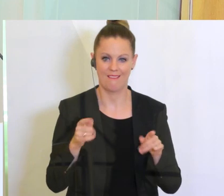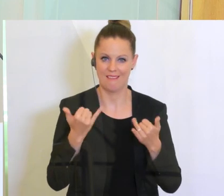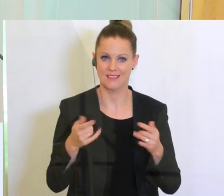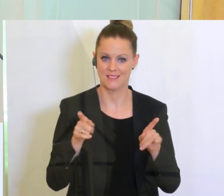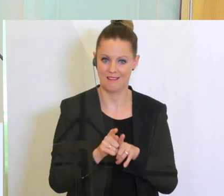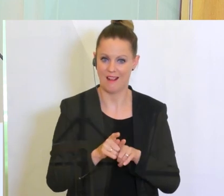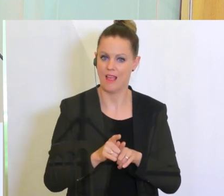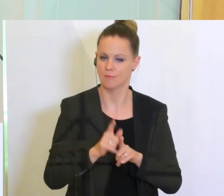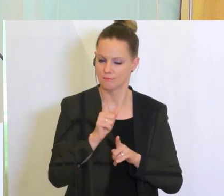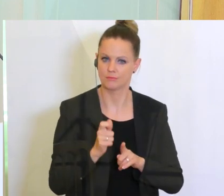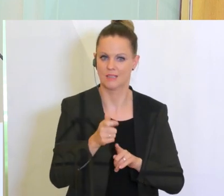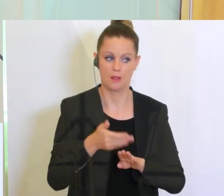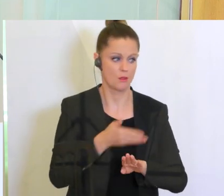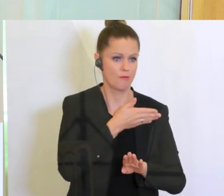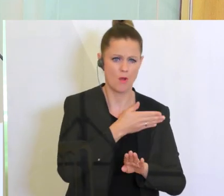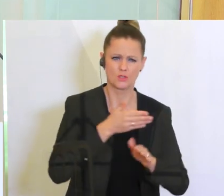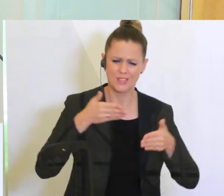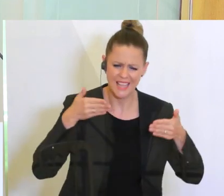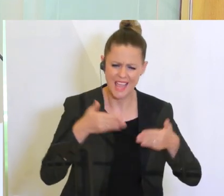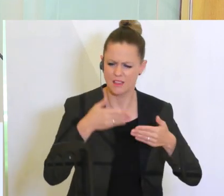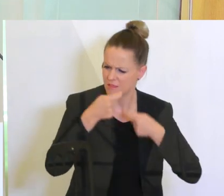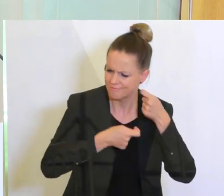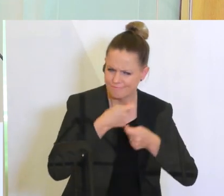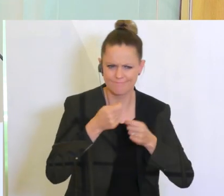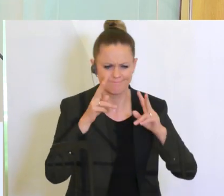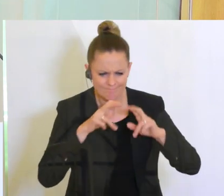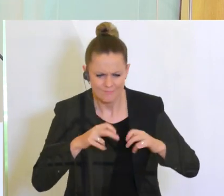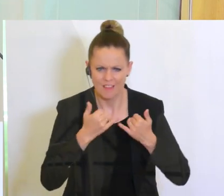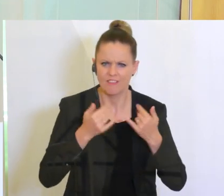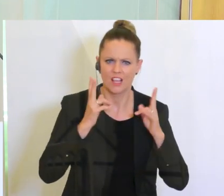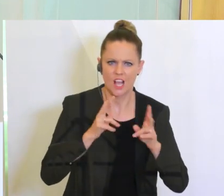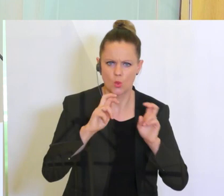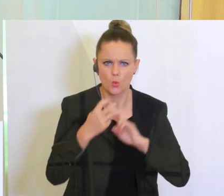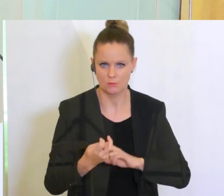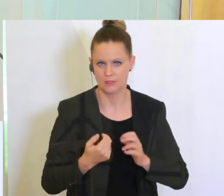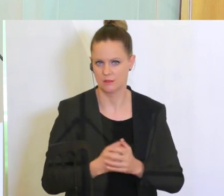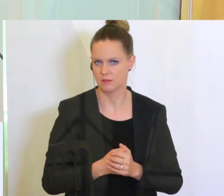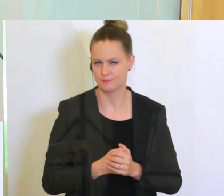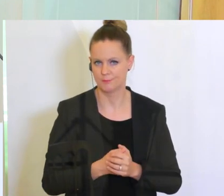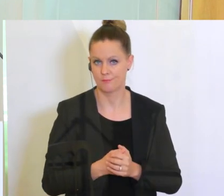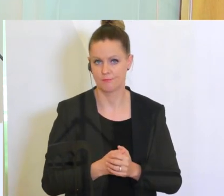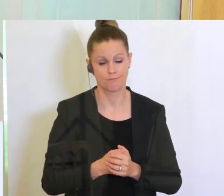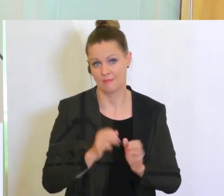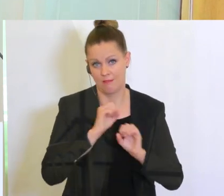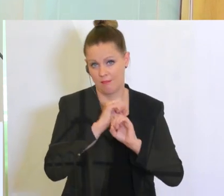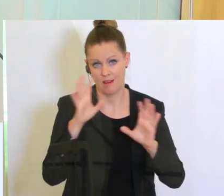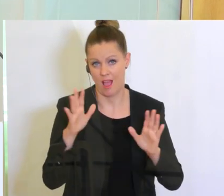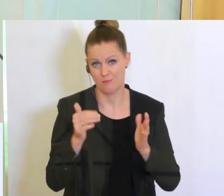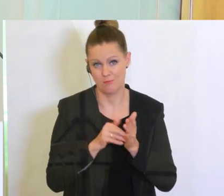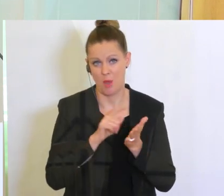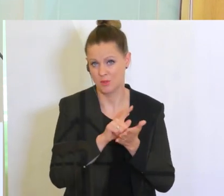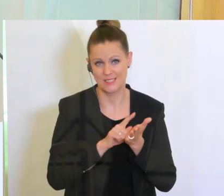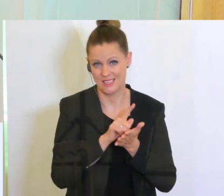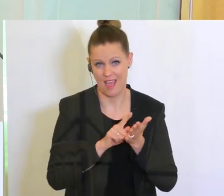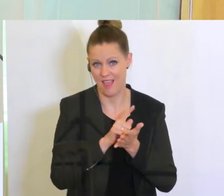sich ja sehr intensiv damit auseinandergesetzt, wie das laufen und funktionieren kann. Es wird natürlich etwas Zeit kosten.